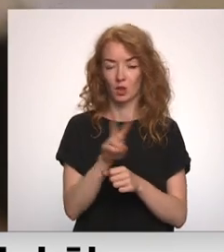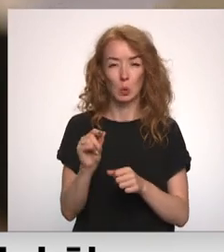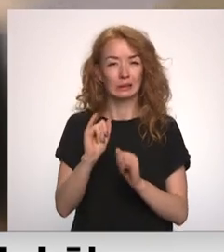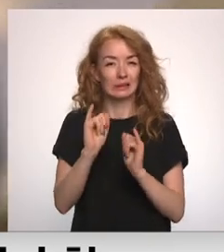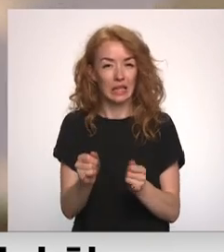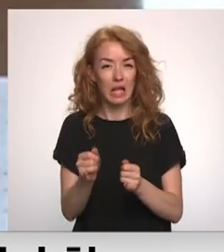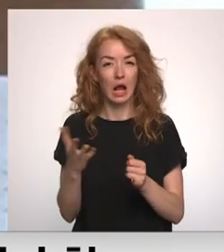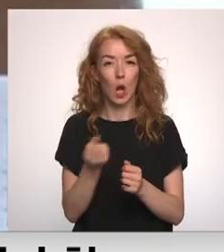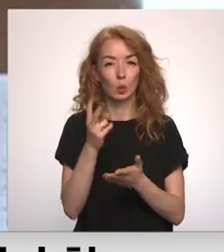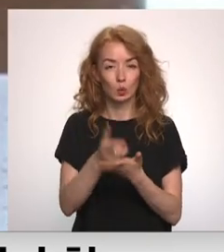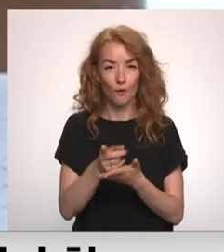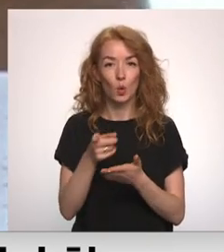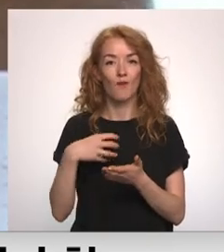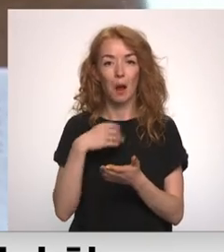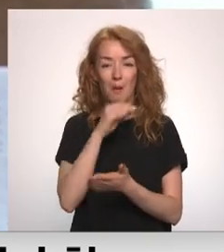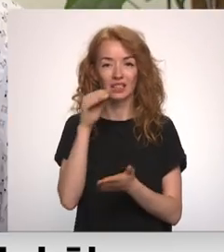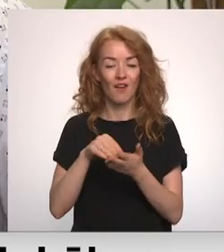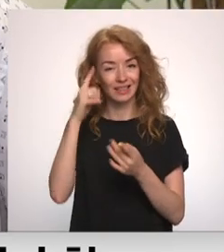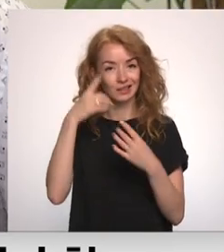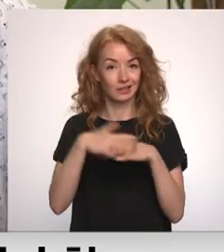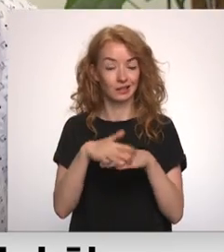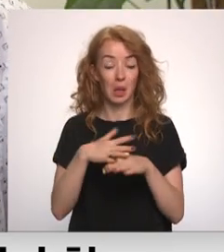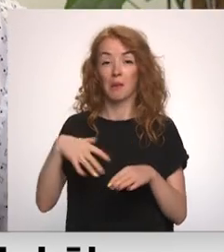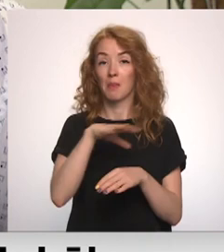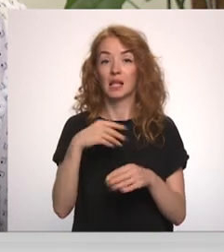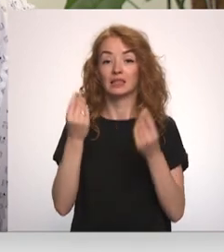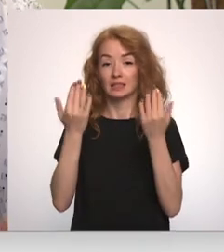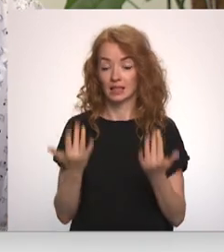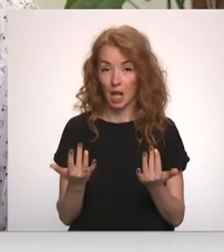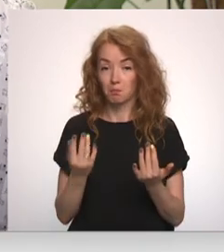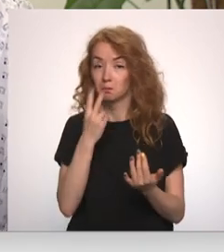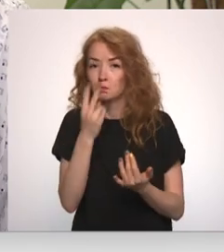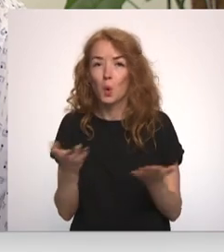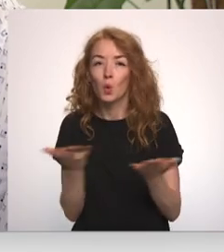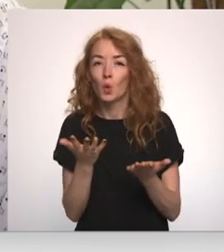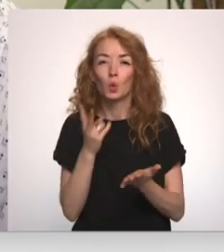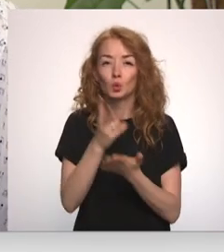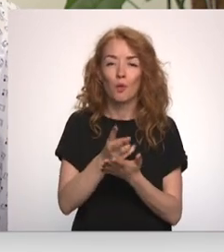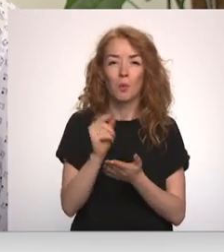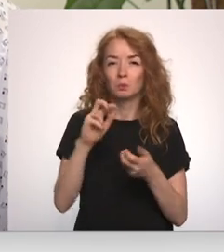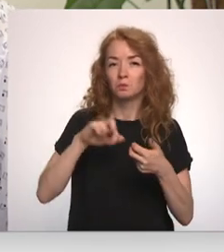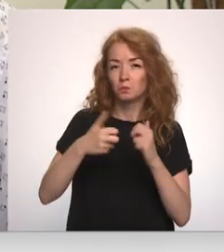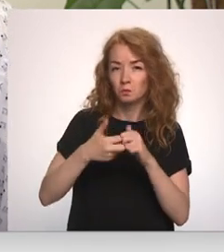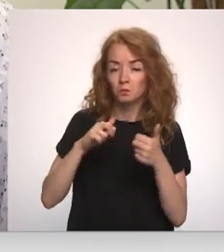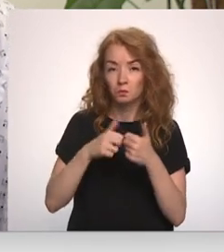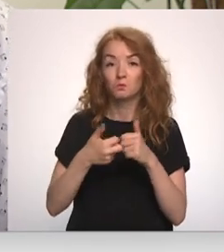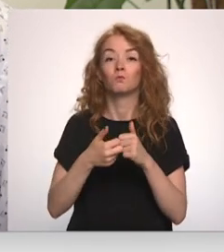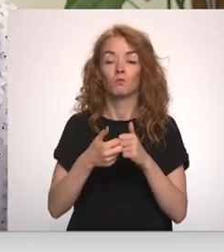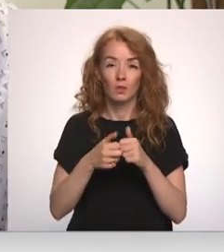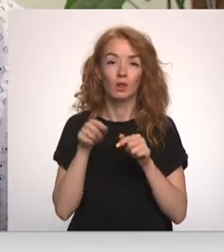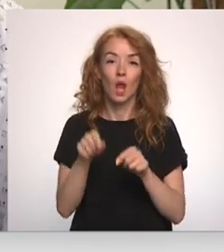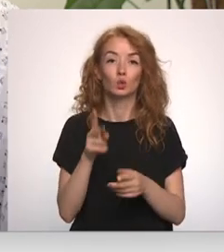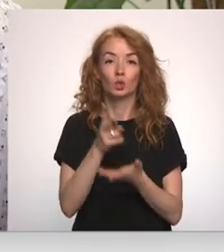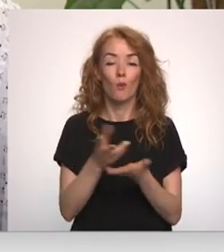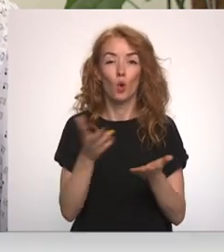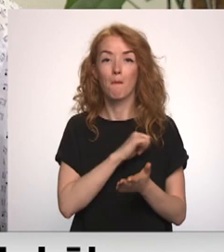uzdevumiem, kas prasa pats tāvīgi domāt. Mēs recinājām, jāatvīsim, paskatoties, kuros uzdevums ir tās klubšanas brīži. Tad atkal tie ir uzdevums,